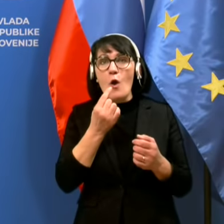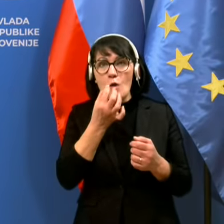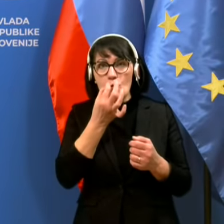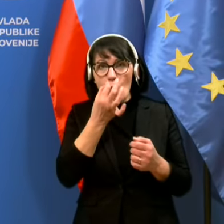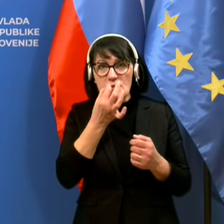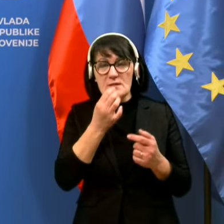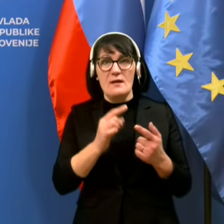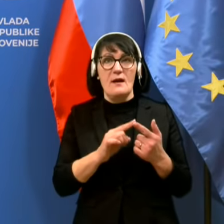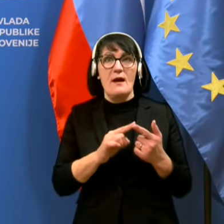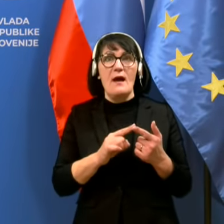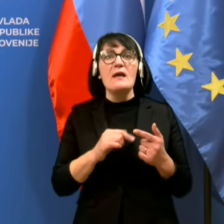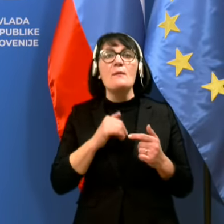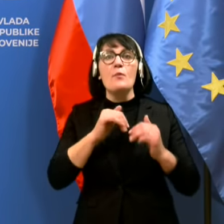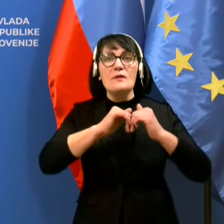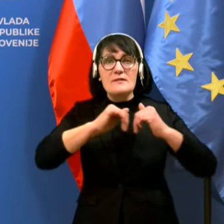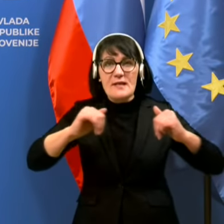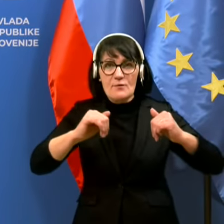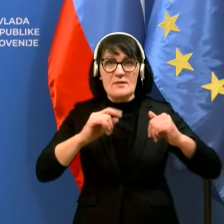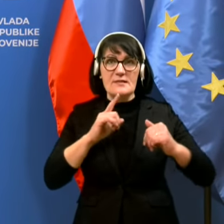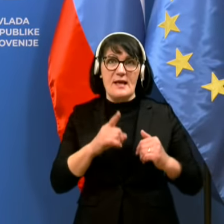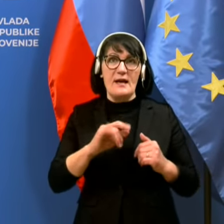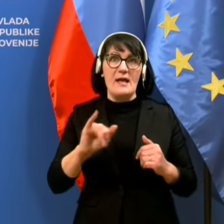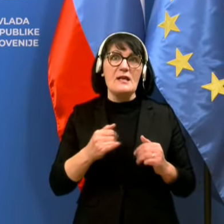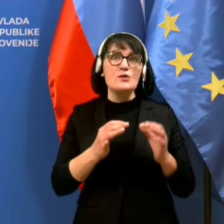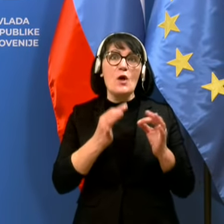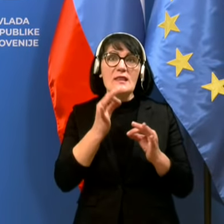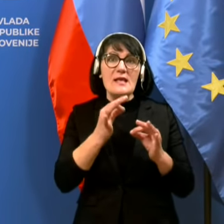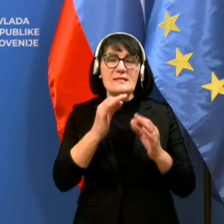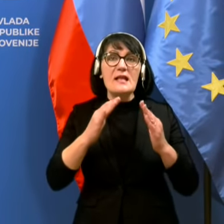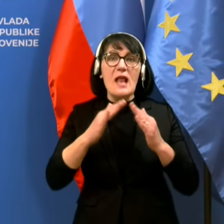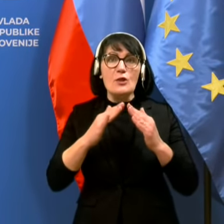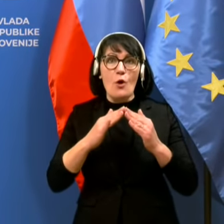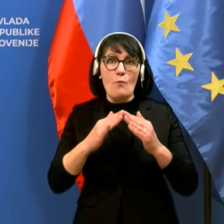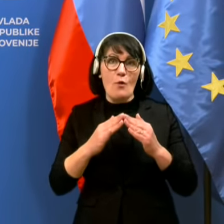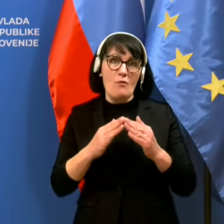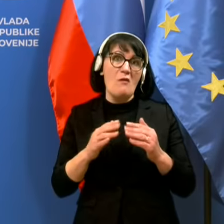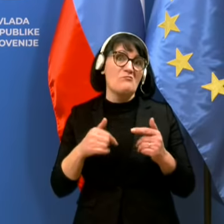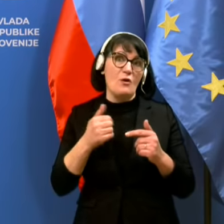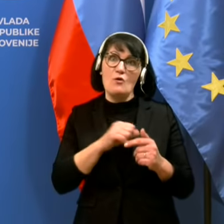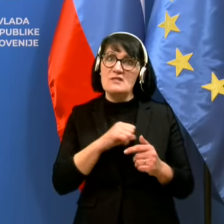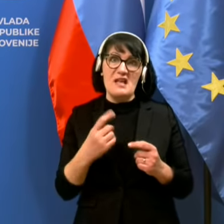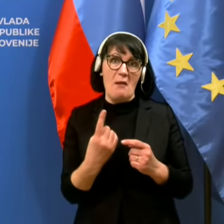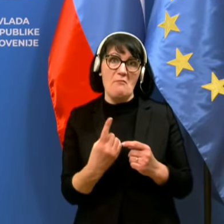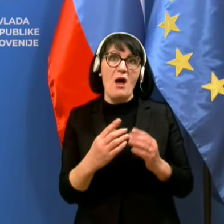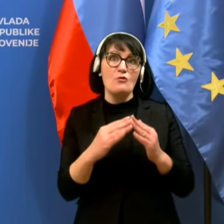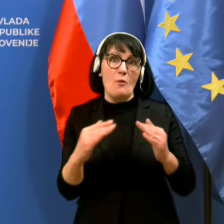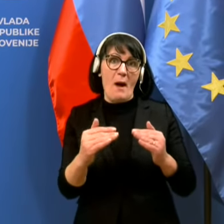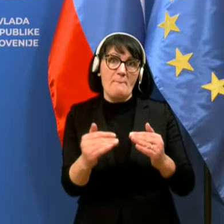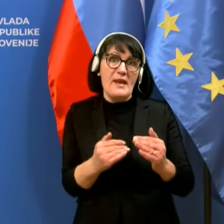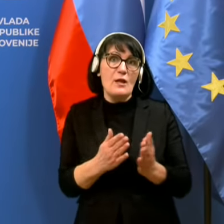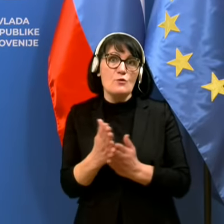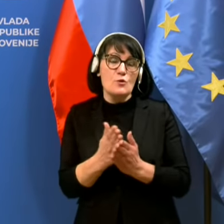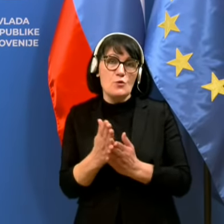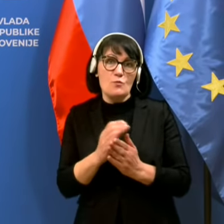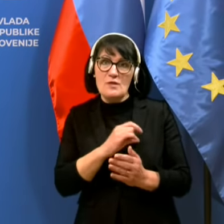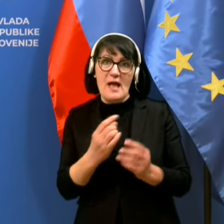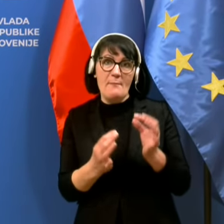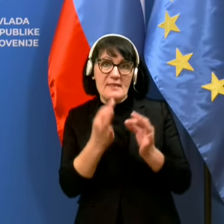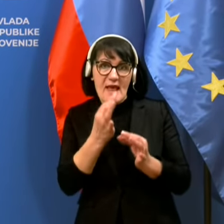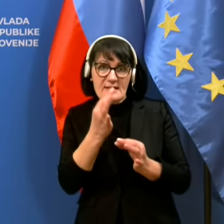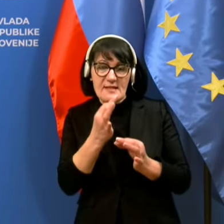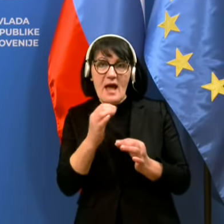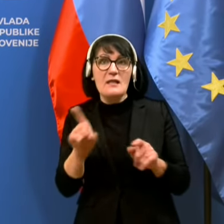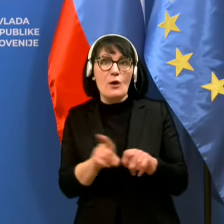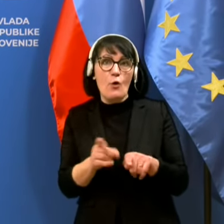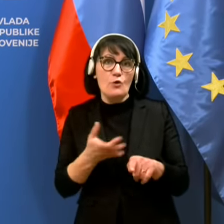koli drugega in ekstrem tega je, da so testi na domu vsakega od nas, da se lahko testiraš, predno greš v službo in pač, da dobiš